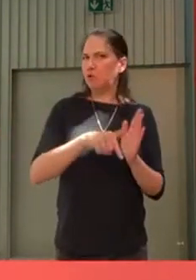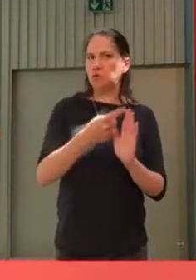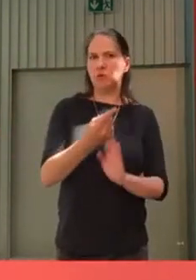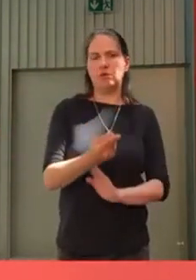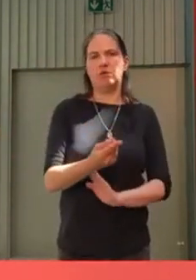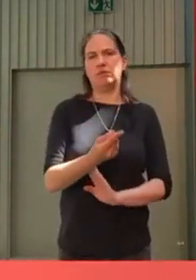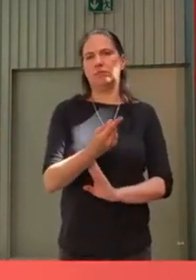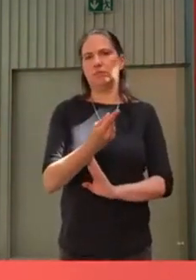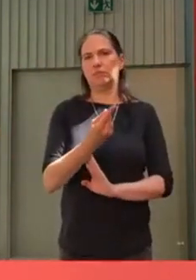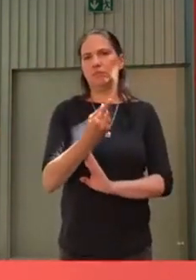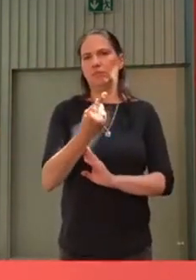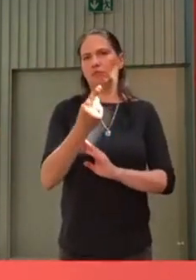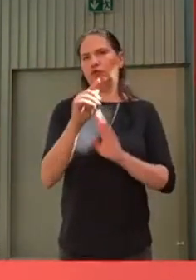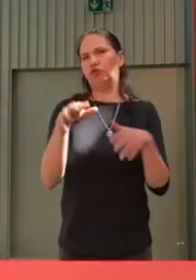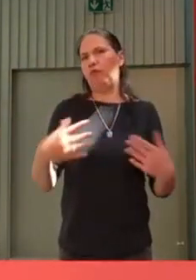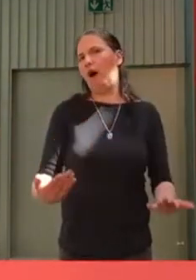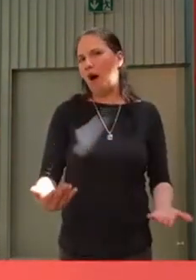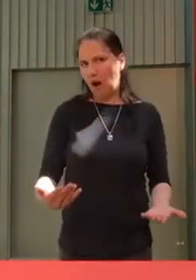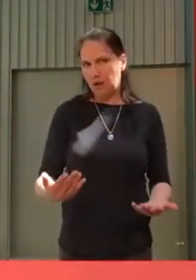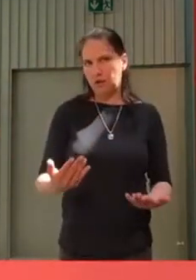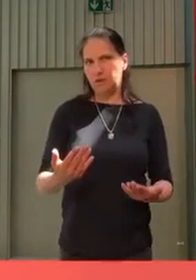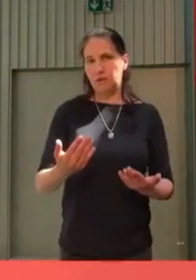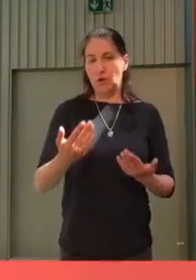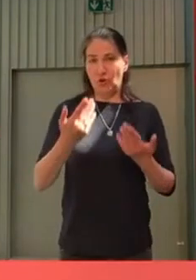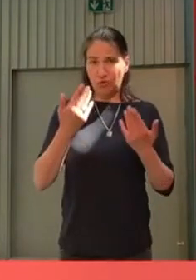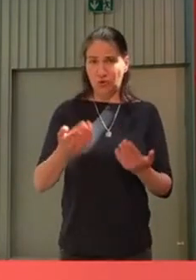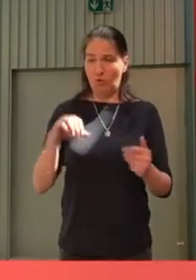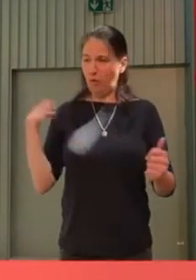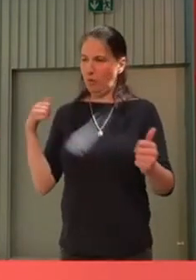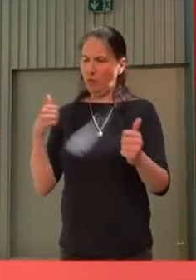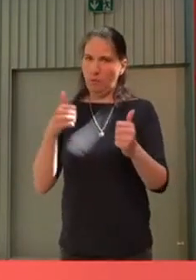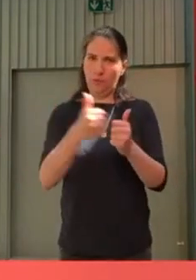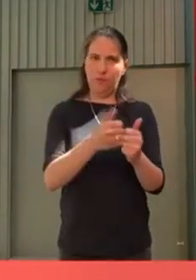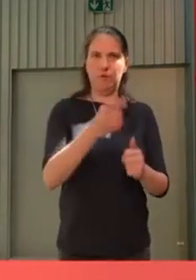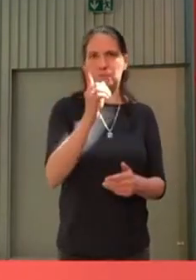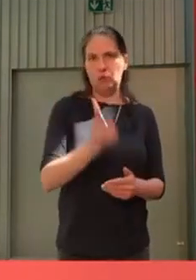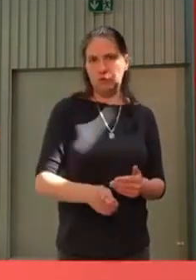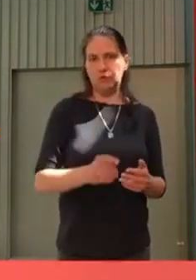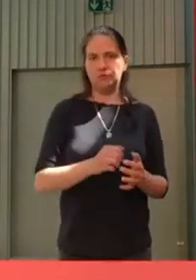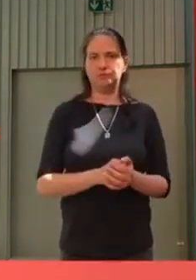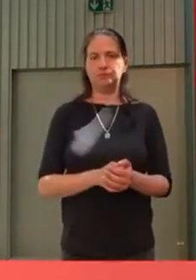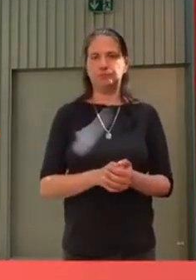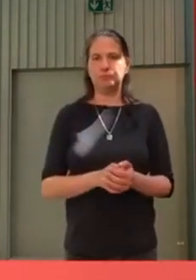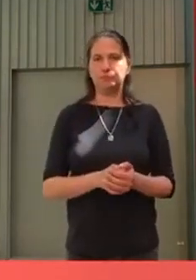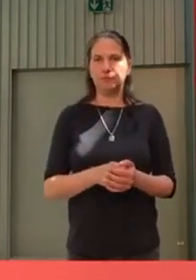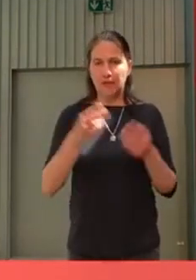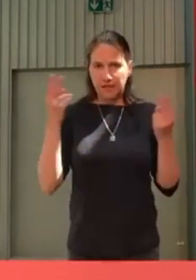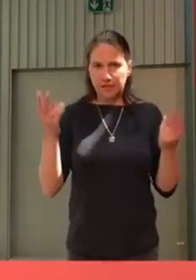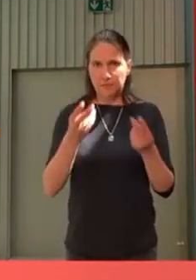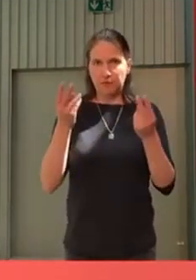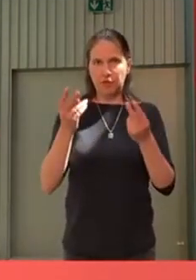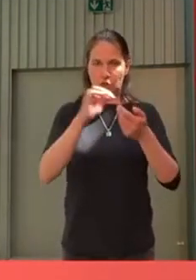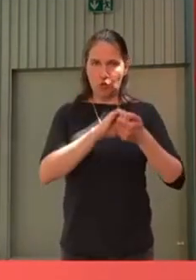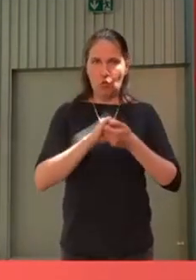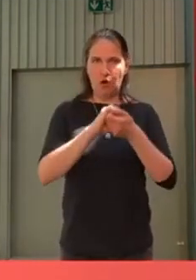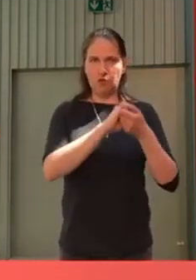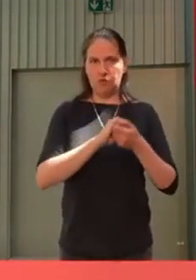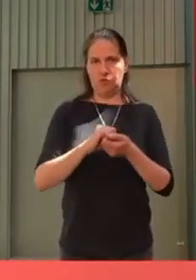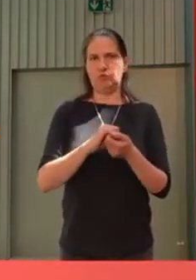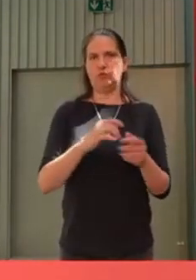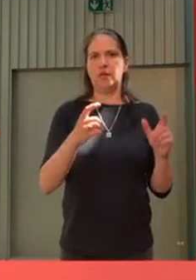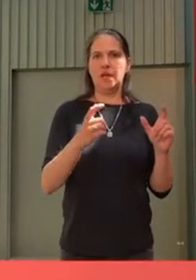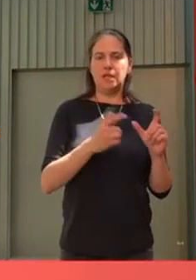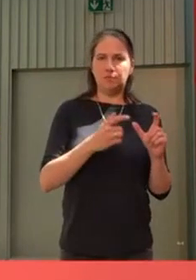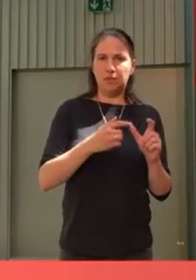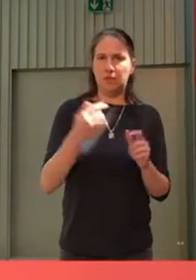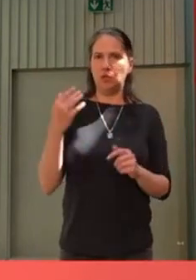deutlich geschwächt. Und das müssen wir auf jeden Fall wieder aufholen. Sicherlich haben wir in der Koalition mit Grüne und SPD